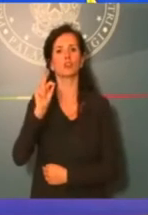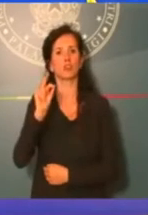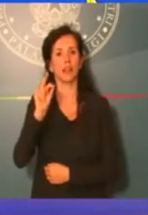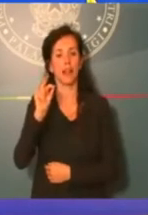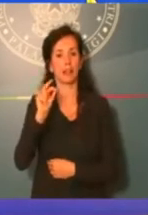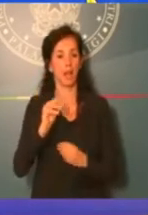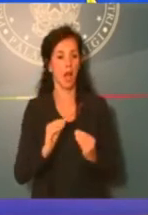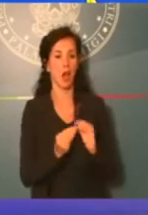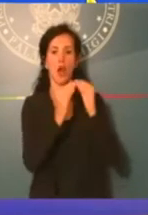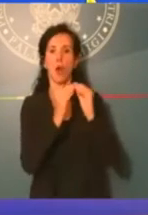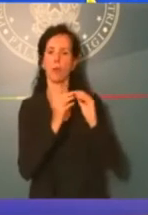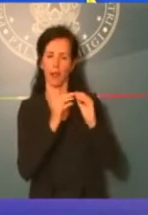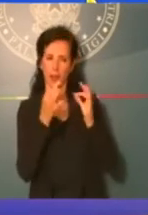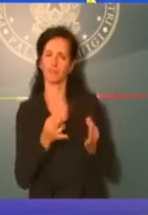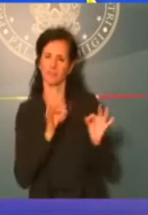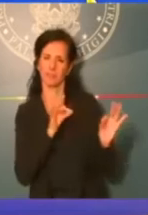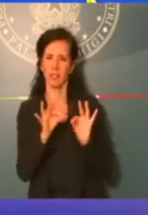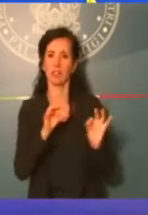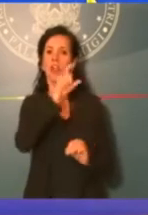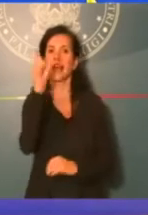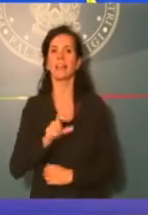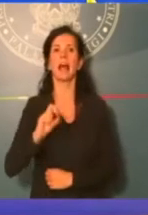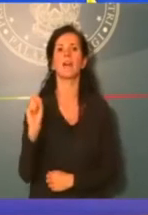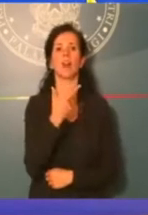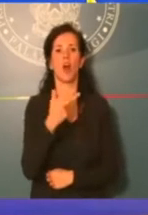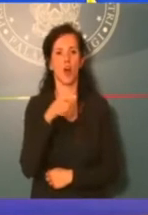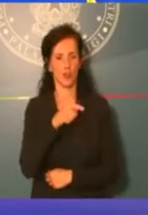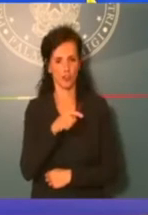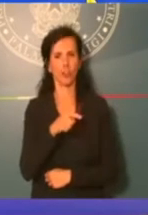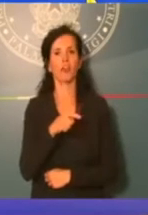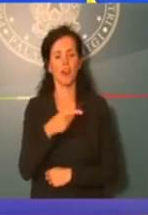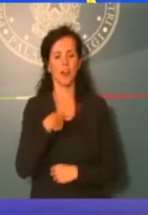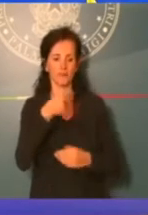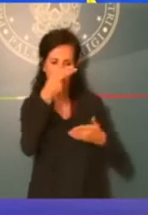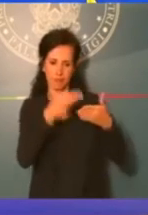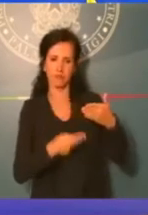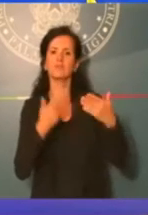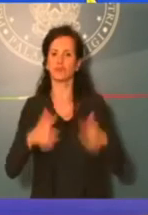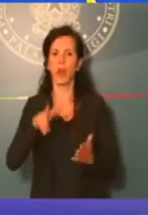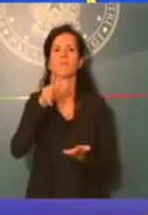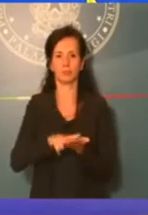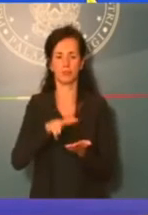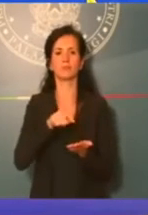strategiche Italia Veroce, che sono state individuate specificamente dal